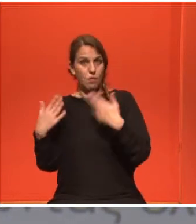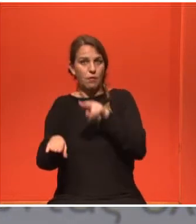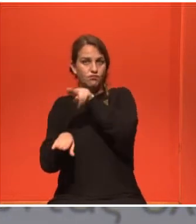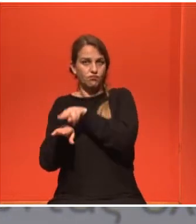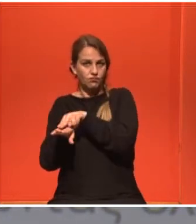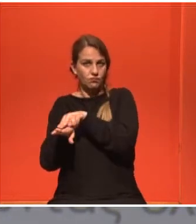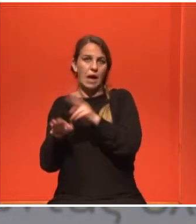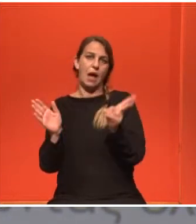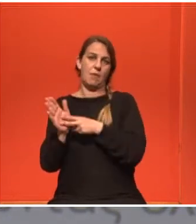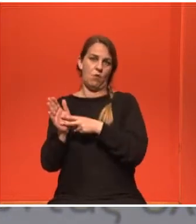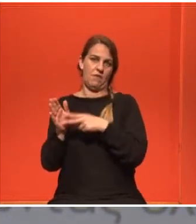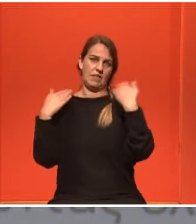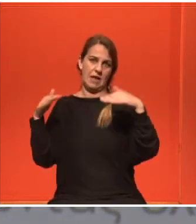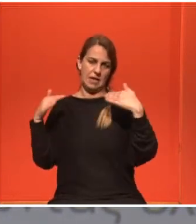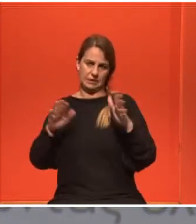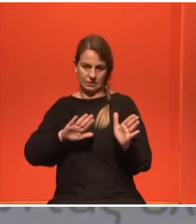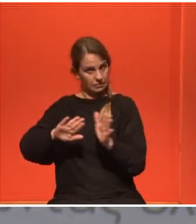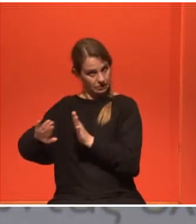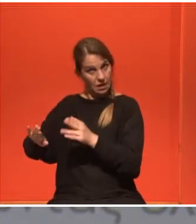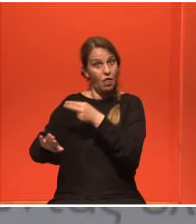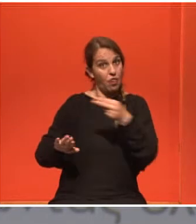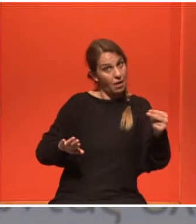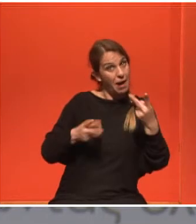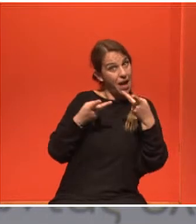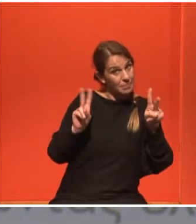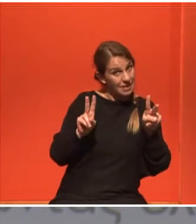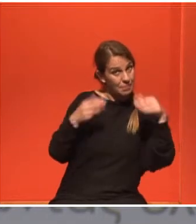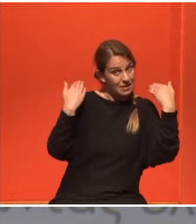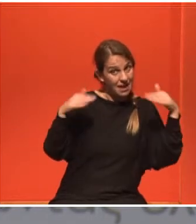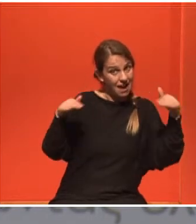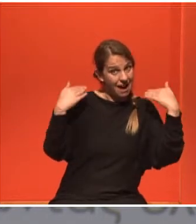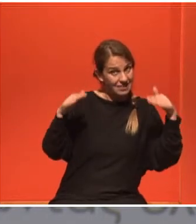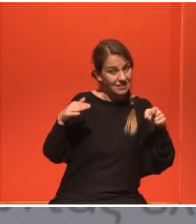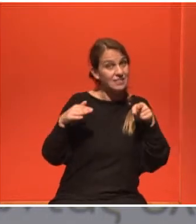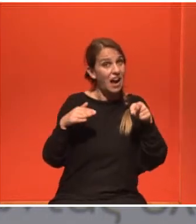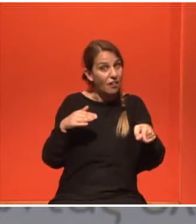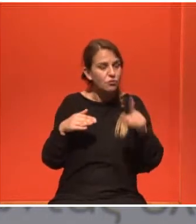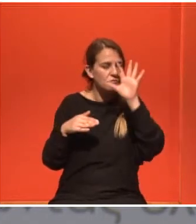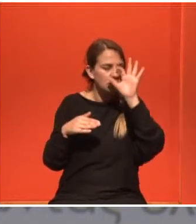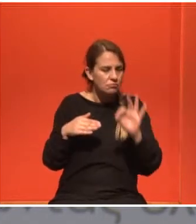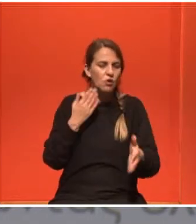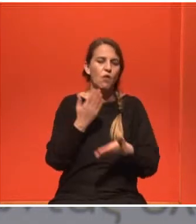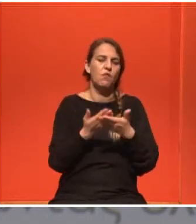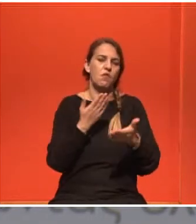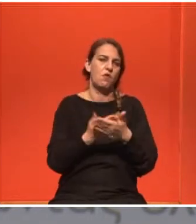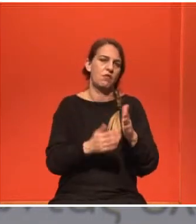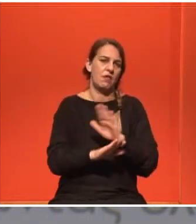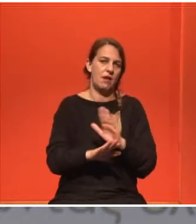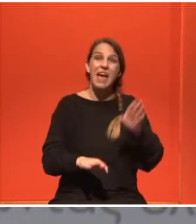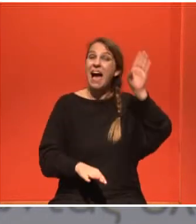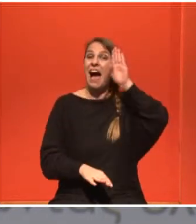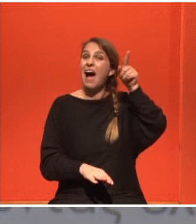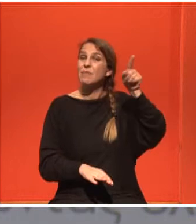Μιλάμε για τους ανθρώπους που μπορούν. Θεωρώ ότι μόνο ωφέλει έχει. Και βάσει των ερευνών που διάβασα από Αμερικάνικα